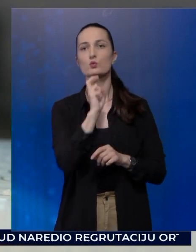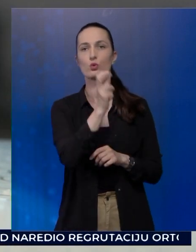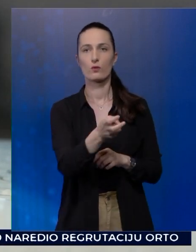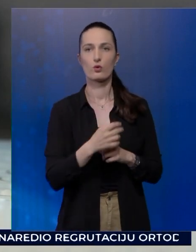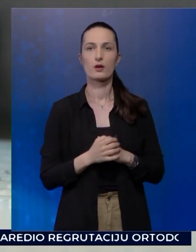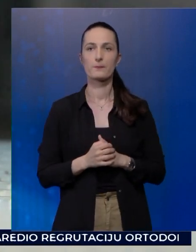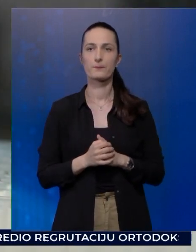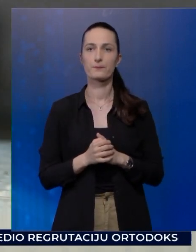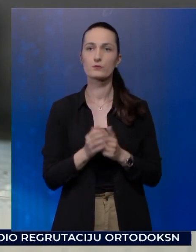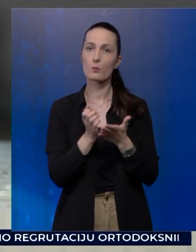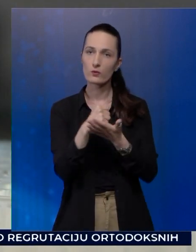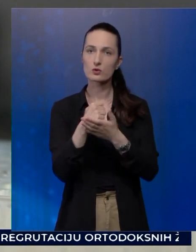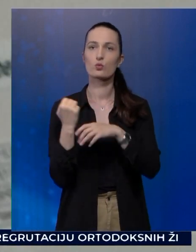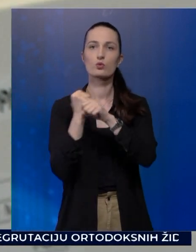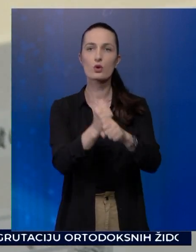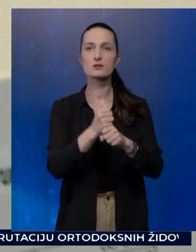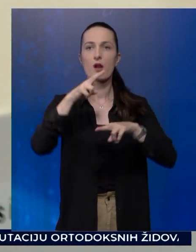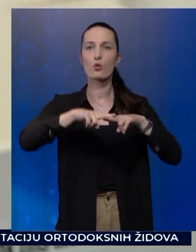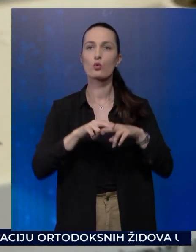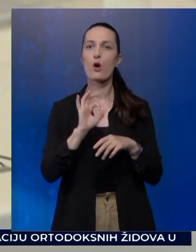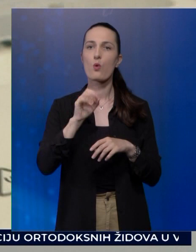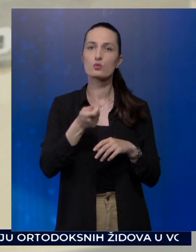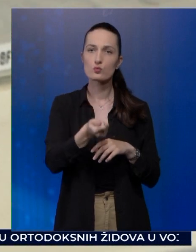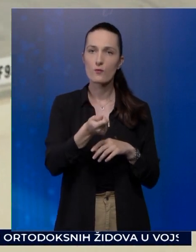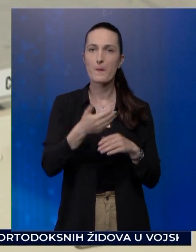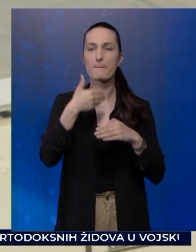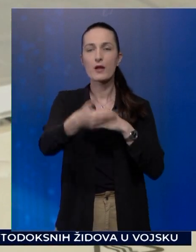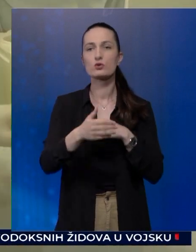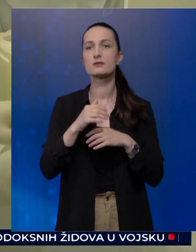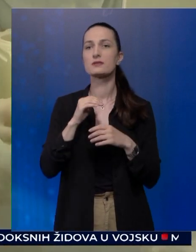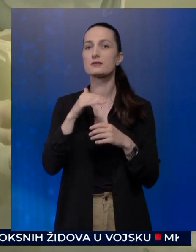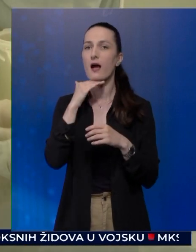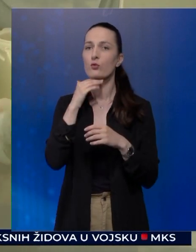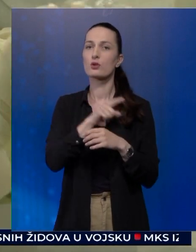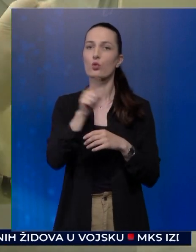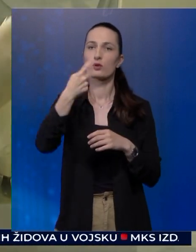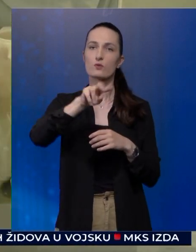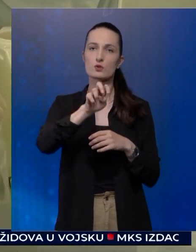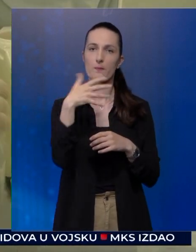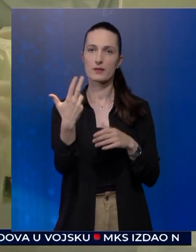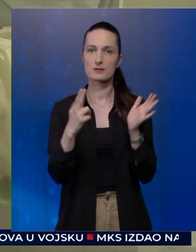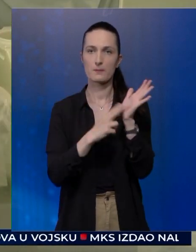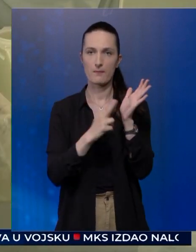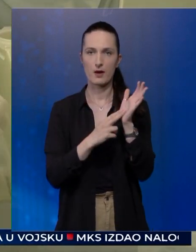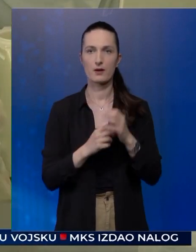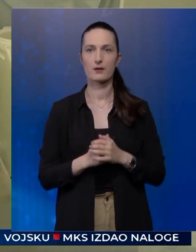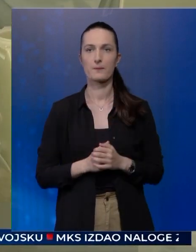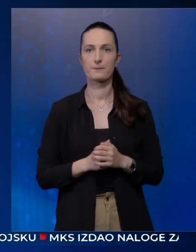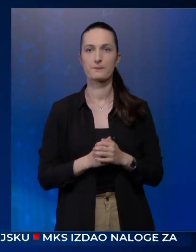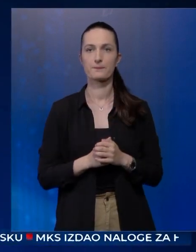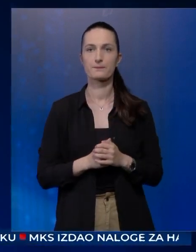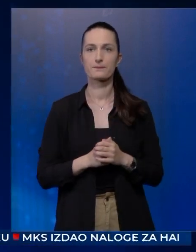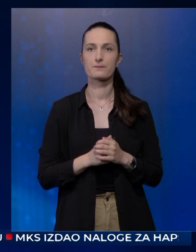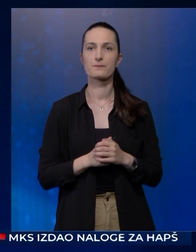nisu odgovorile. Potvrđuju da je donesena odluka o sufinansiranju preko Zavoda do 1250 maraka.